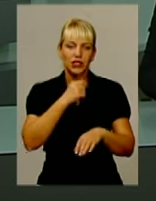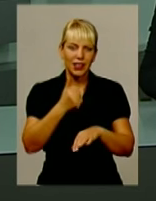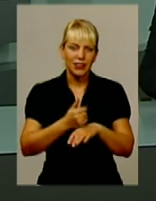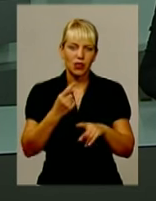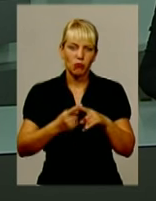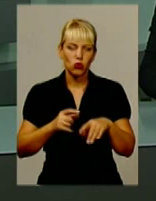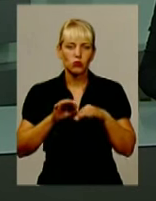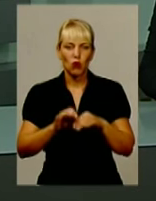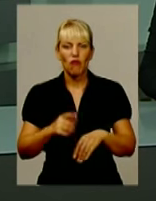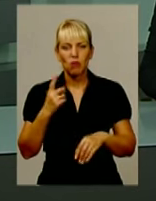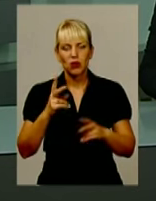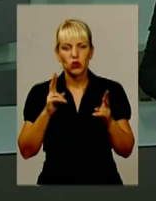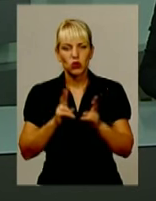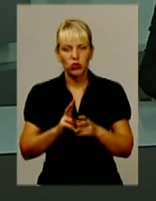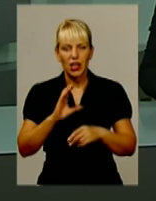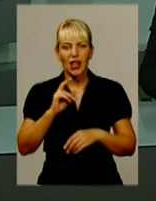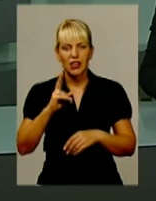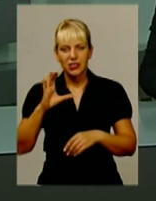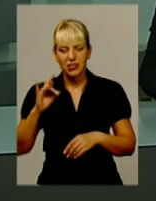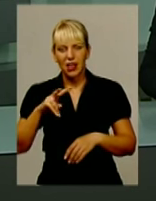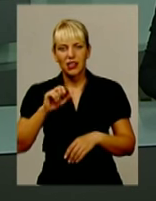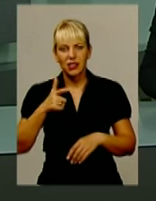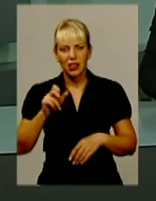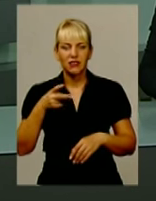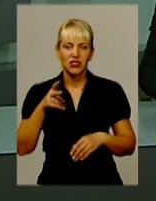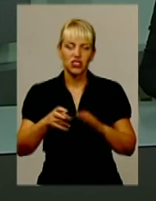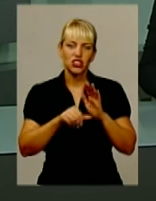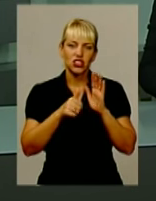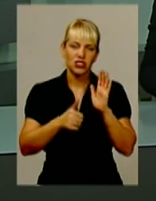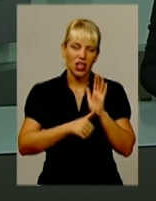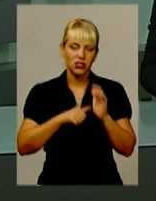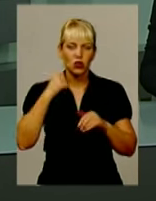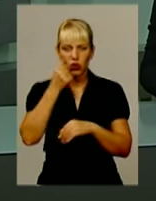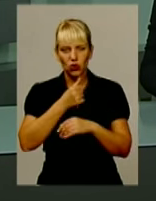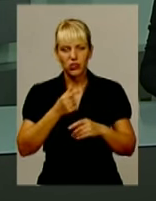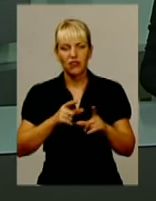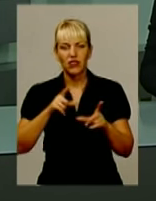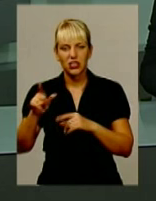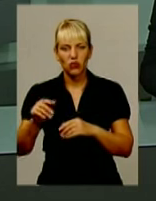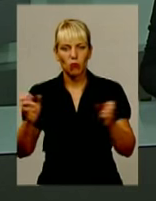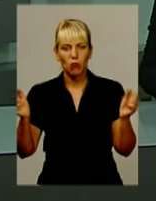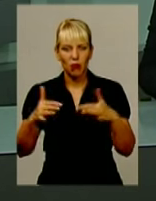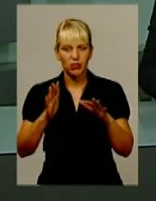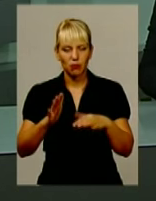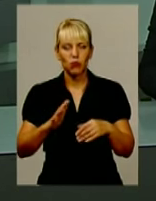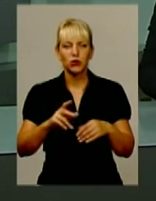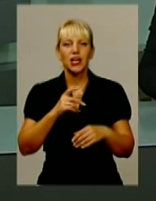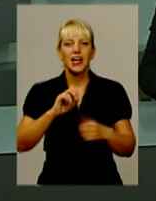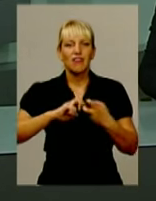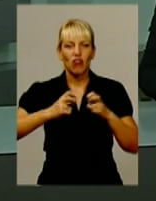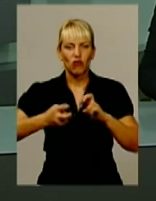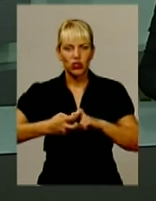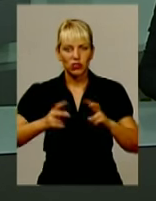вітчизняної екстраліги сезону 2015-2016. У виїздному матчі лідері зіграють з івано-франківським